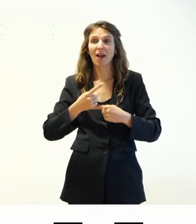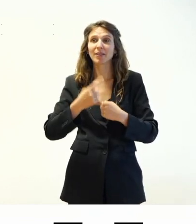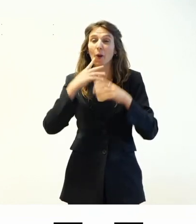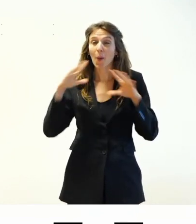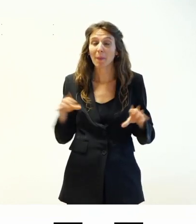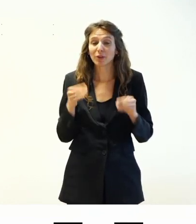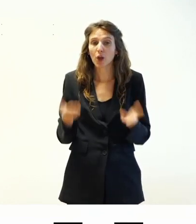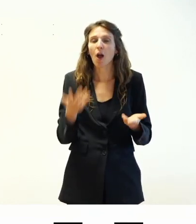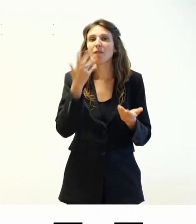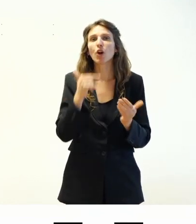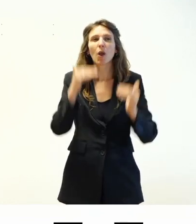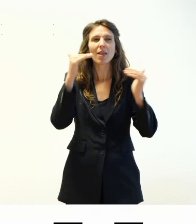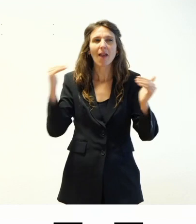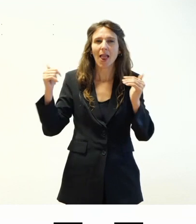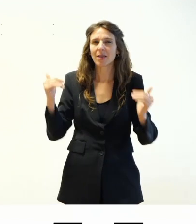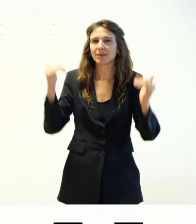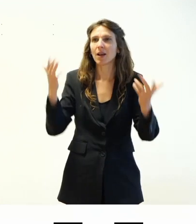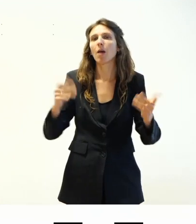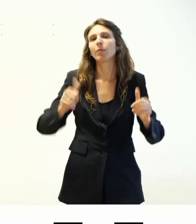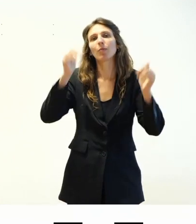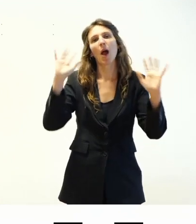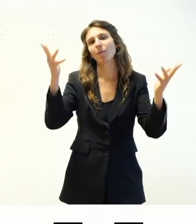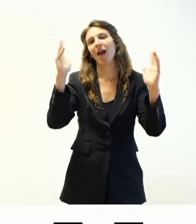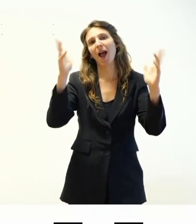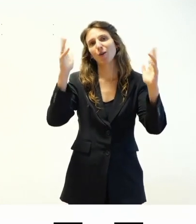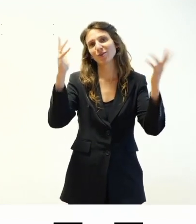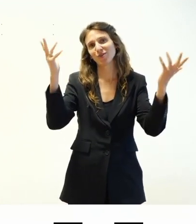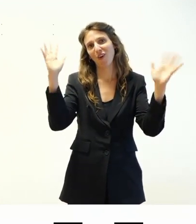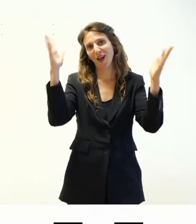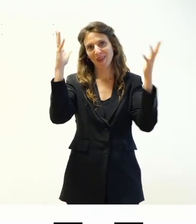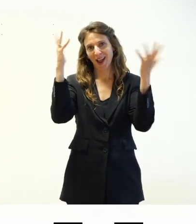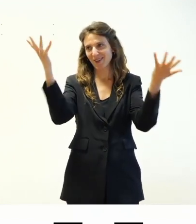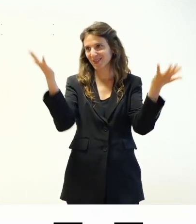il livello, vi chiedo intanto di fare un applauso. E adesso vi dico anche per chi, però.